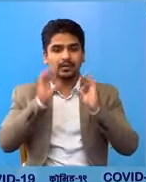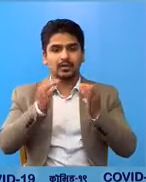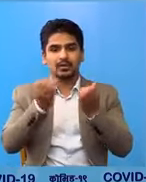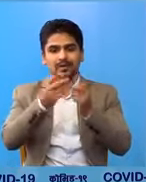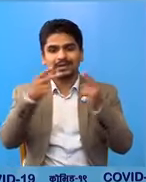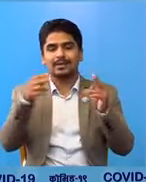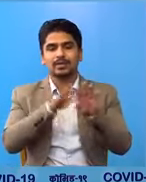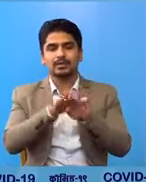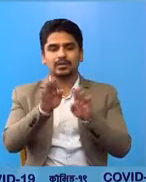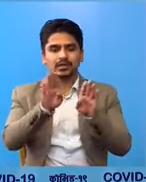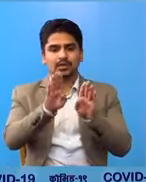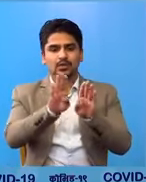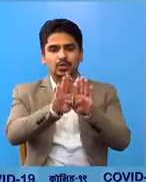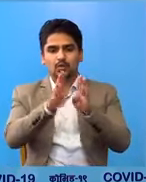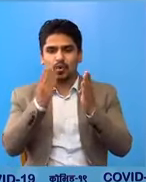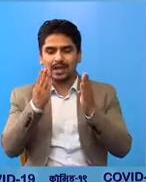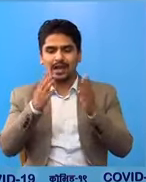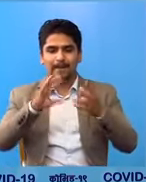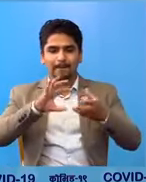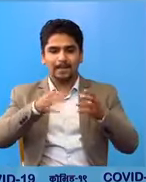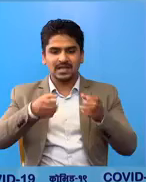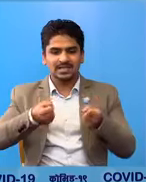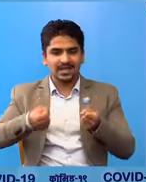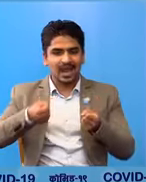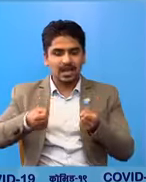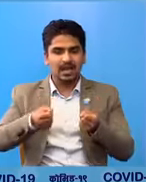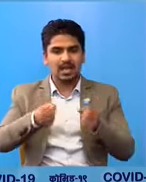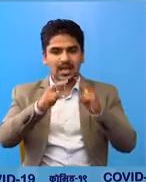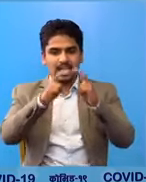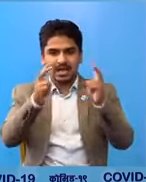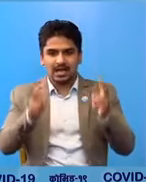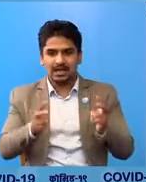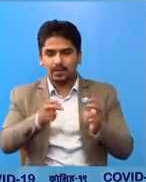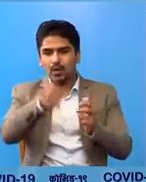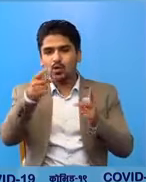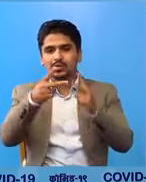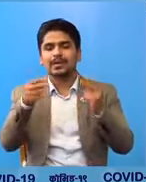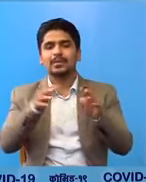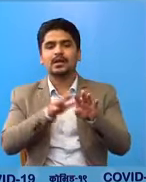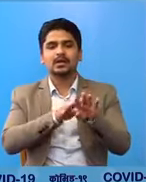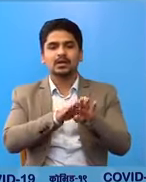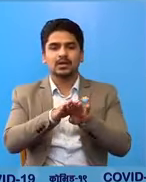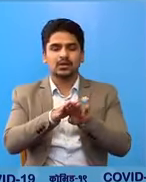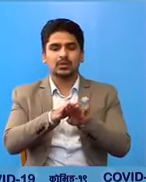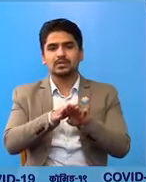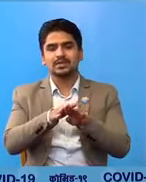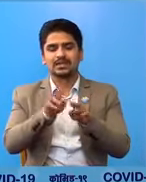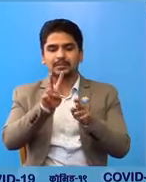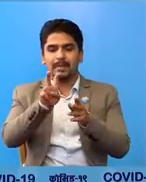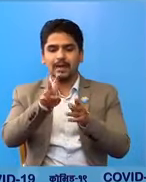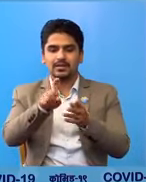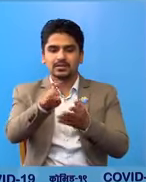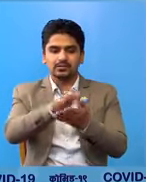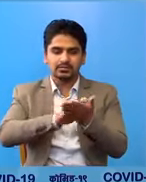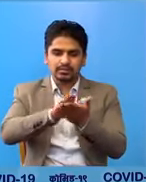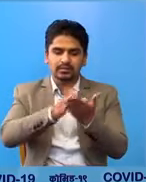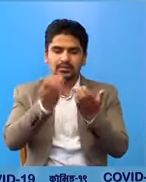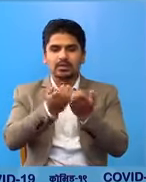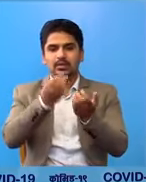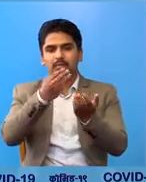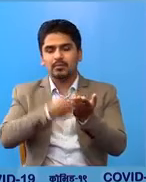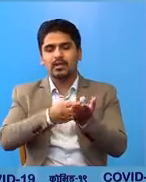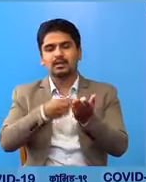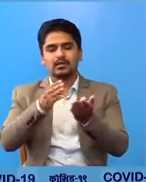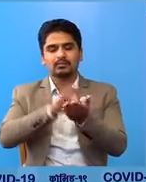चीजर उजस्ते ढोका मेशिन का हैंडल टेवल अन्य सामागरियरू डिसिनफेक्टेंट प्रयोक गरी